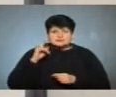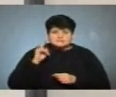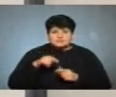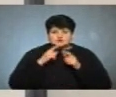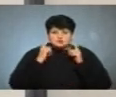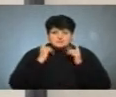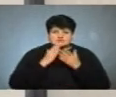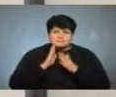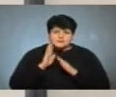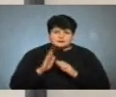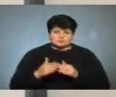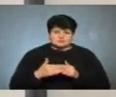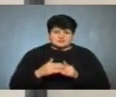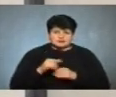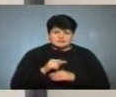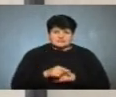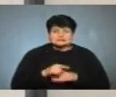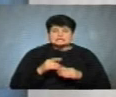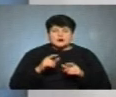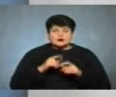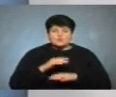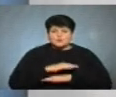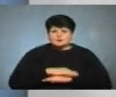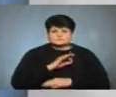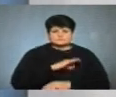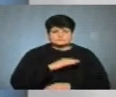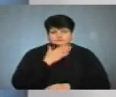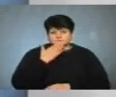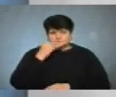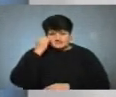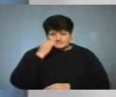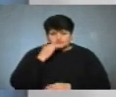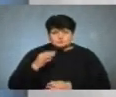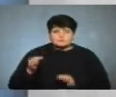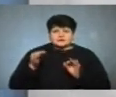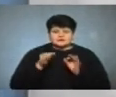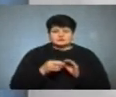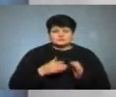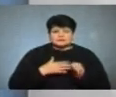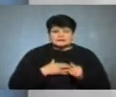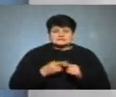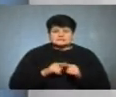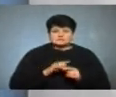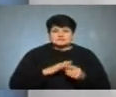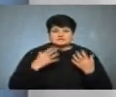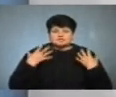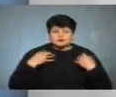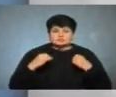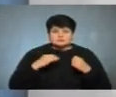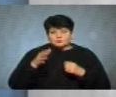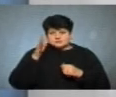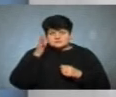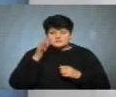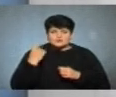має бути при них. На уроках вони їх не використовують. Я дякую вам, що приєдналася до нашого ефіру. Нагадаю, це була начальниця управління освіти і